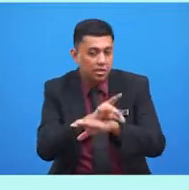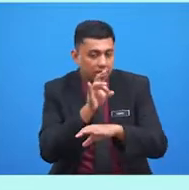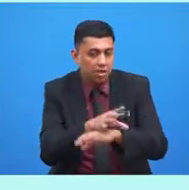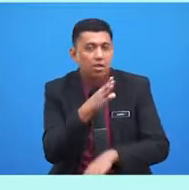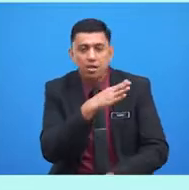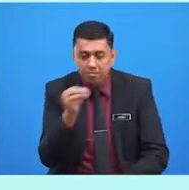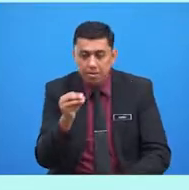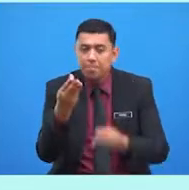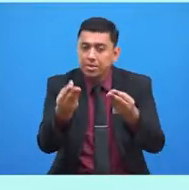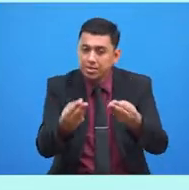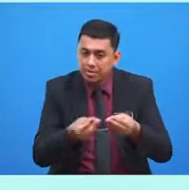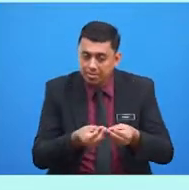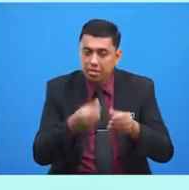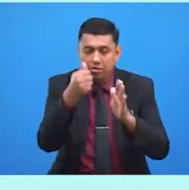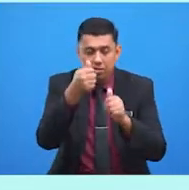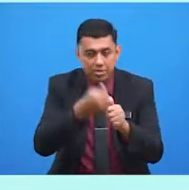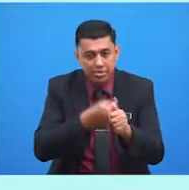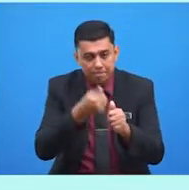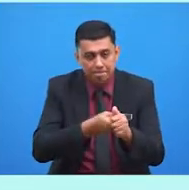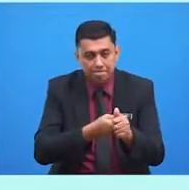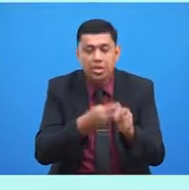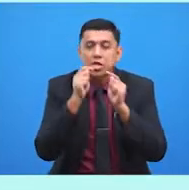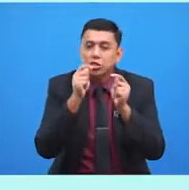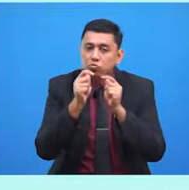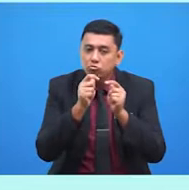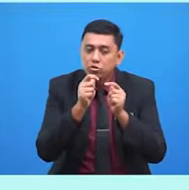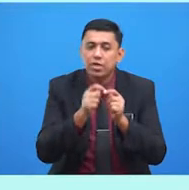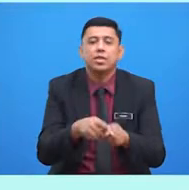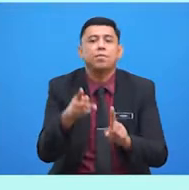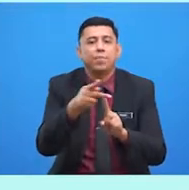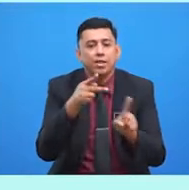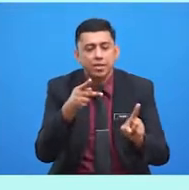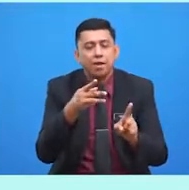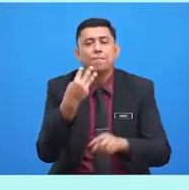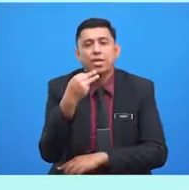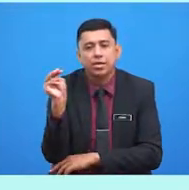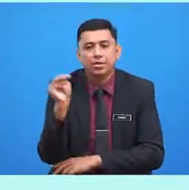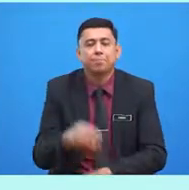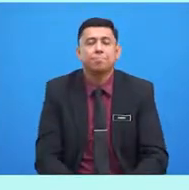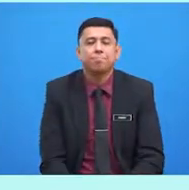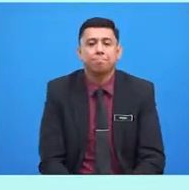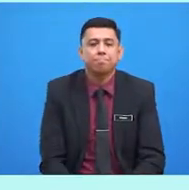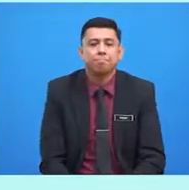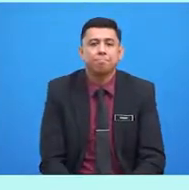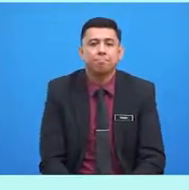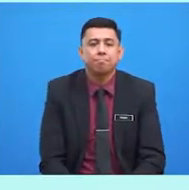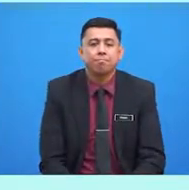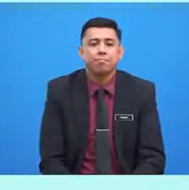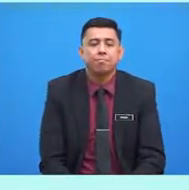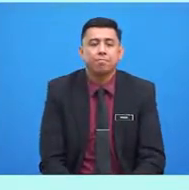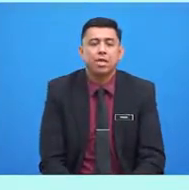menerima setiap teguran daripada mereka. Murid-murid, kita mestilah